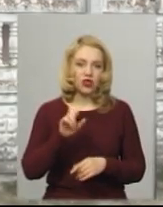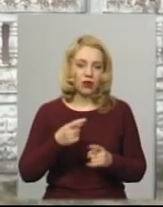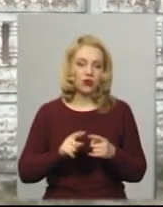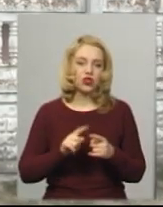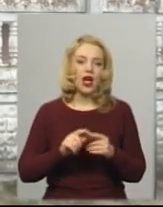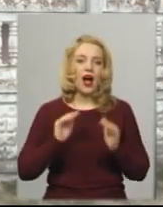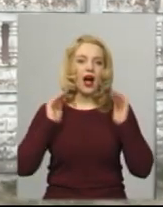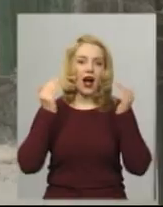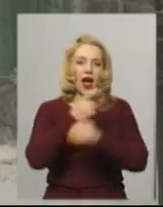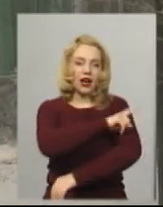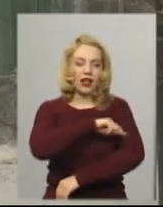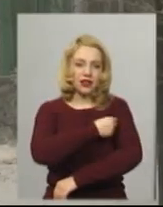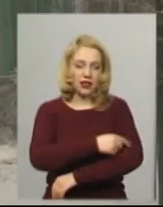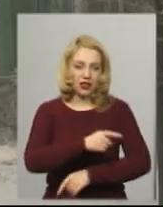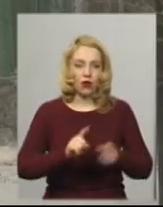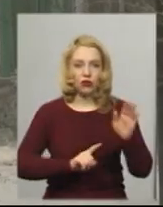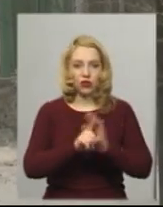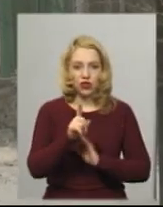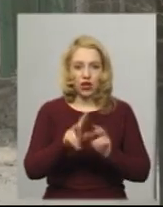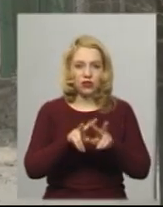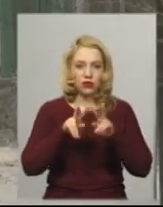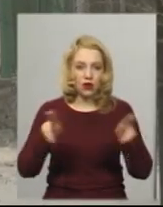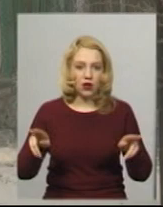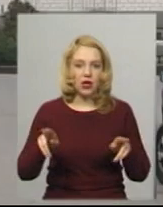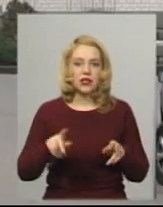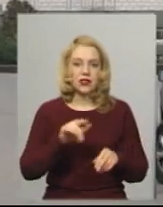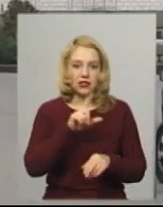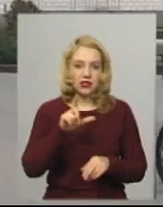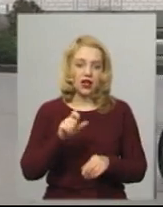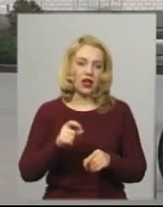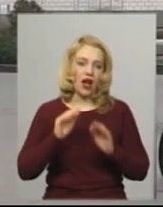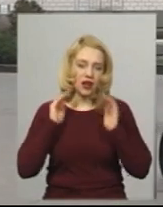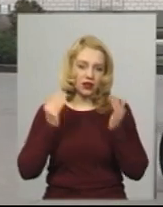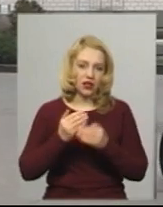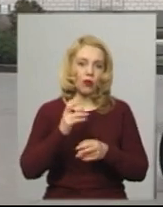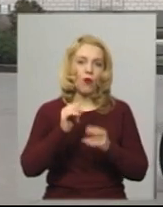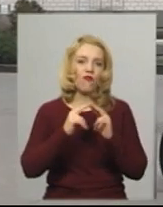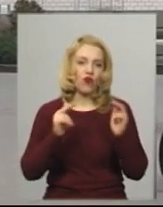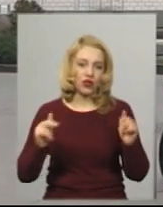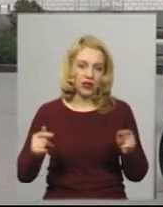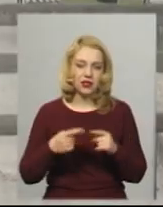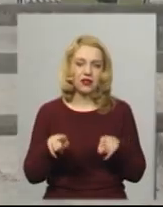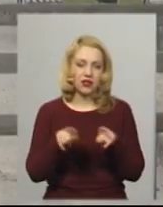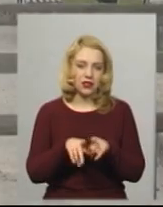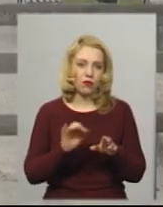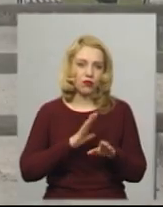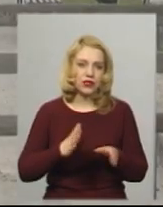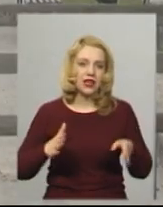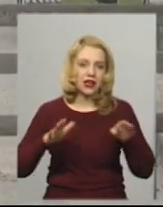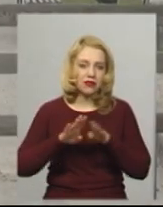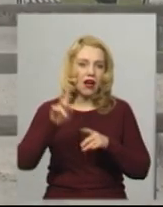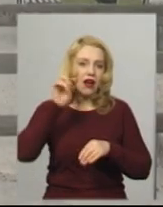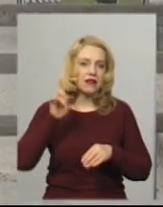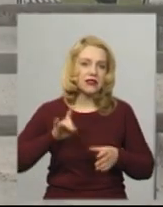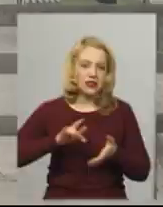паломників розпочався одночасно із оголошеним карантином у Меджибіжській фортеці. Тоді й закрили для відвідування і хасидський центр, а паломники